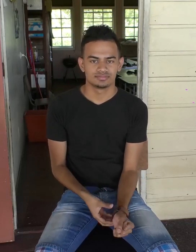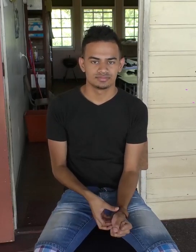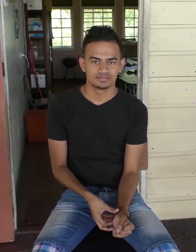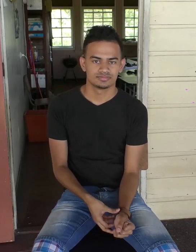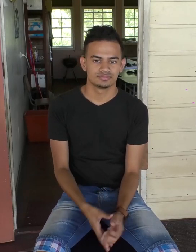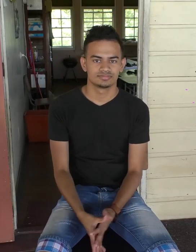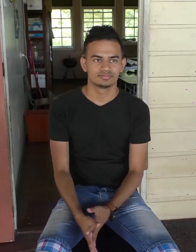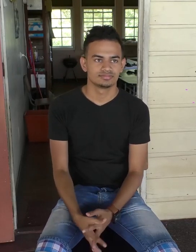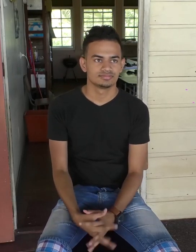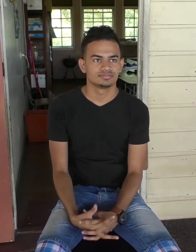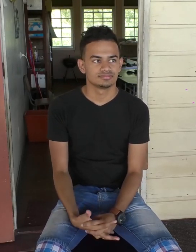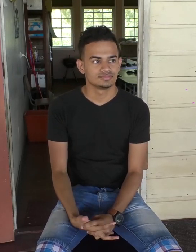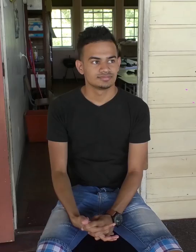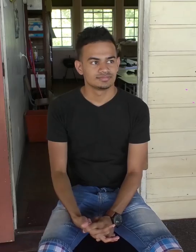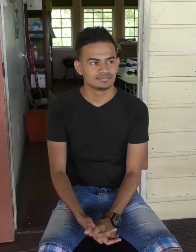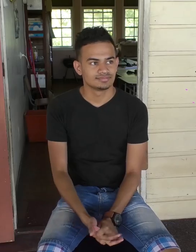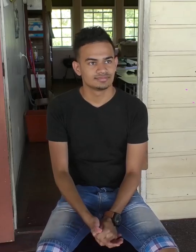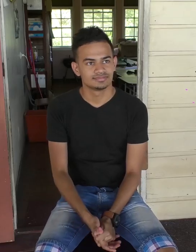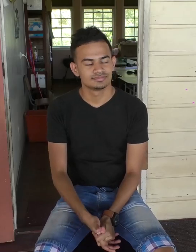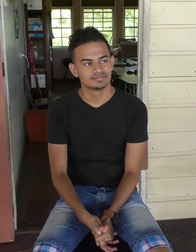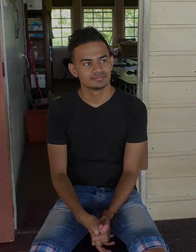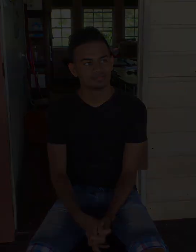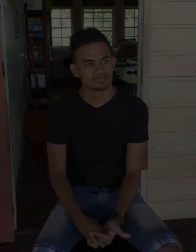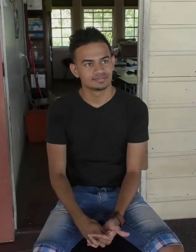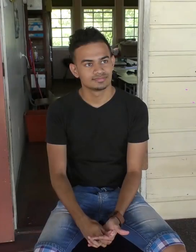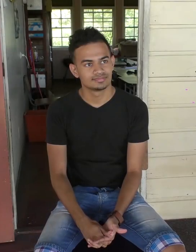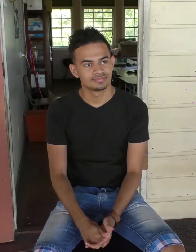heb ik niet. Ik ben gewoon bezig met ICT voor mezelf.